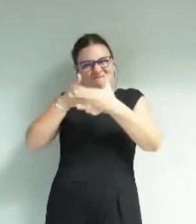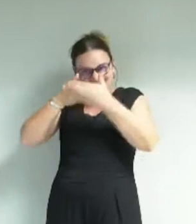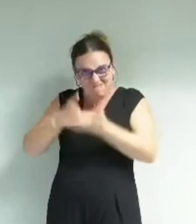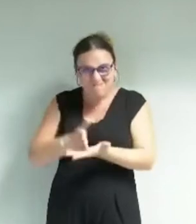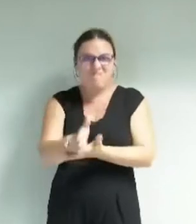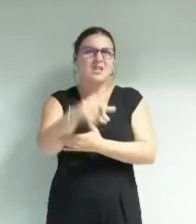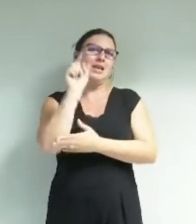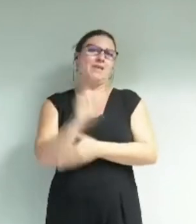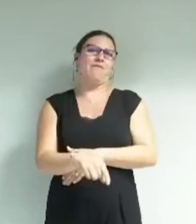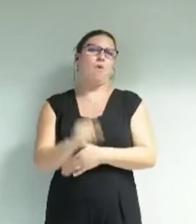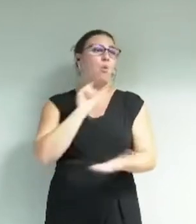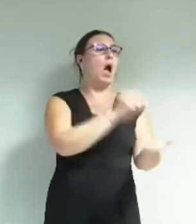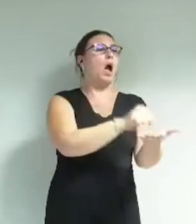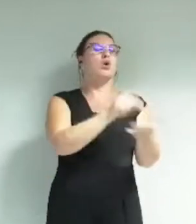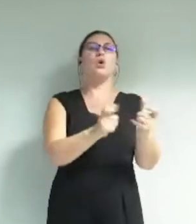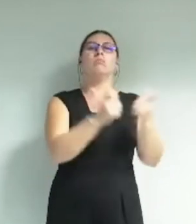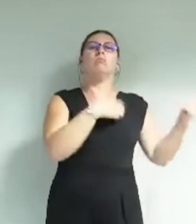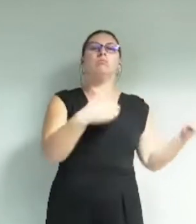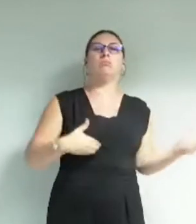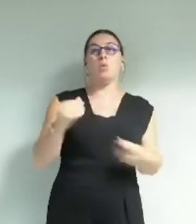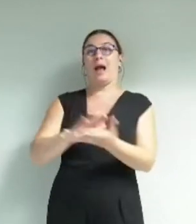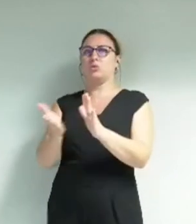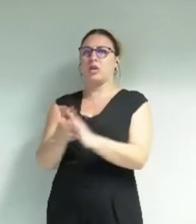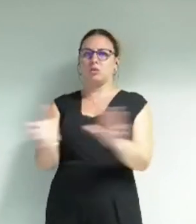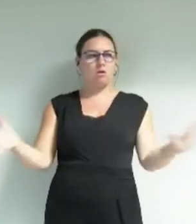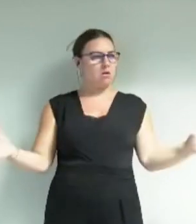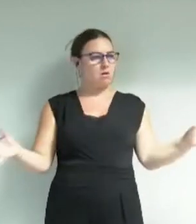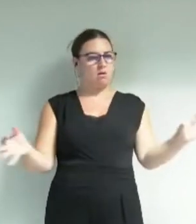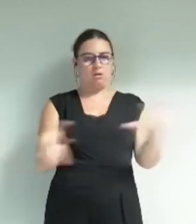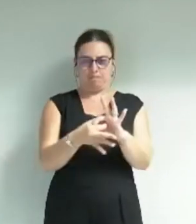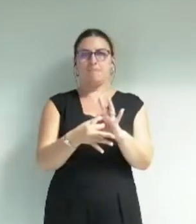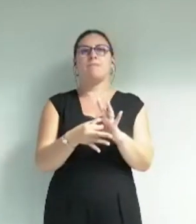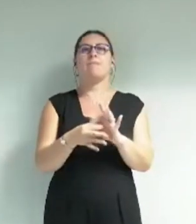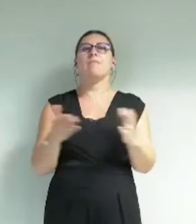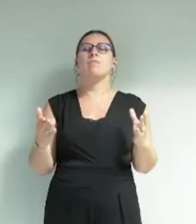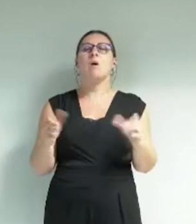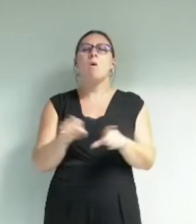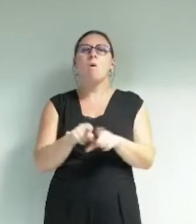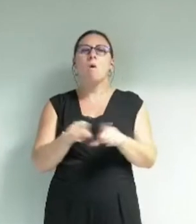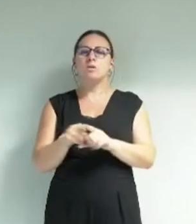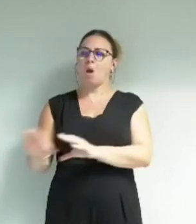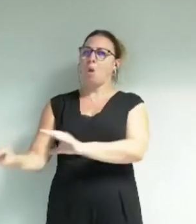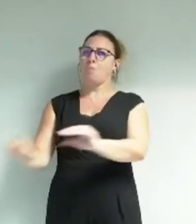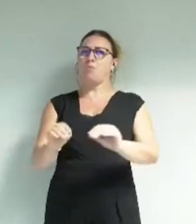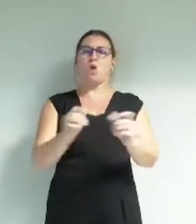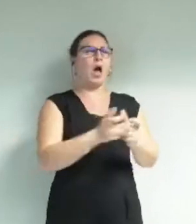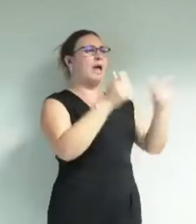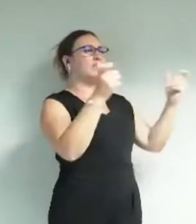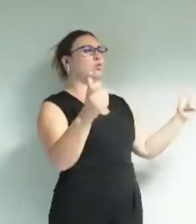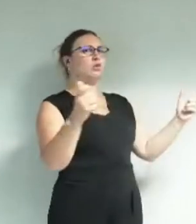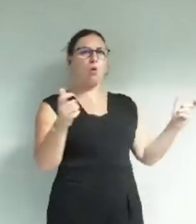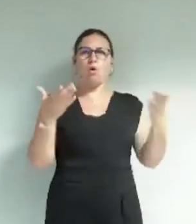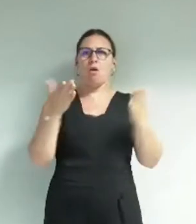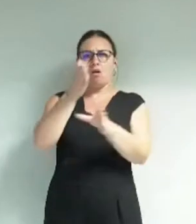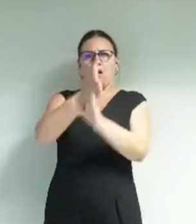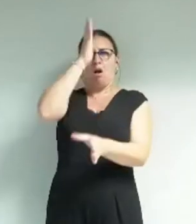parfois entre les lieux institutionnels et associatifs et dépasser les oppositions entre le populaire, l'institutionnel et l